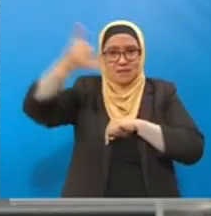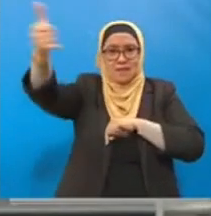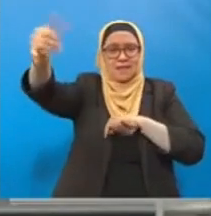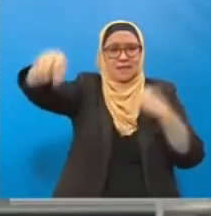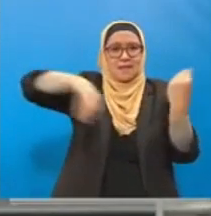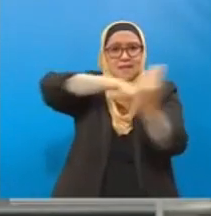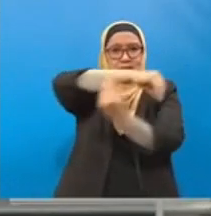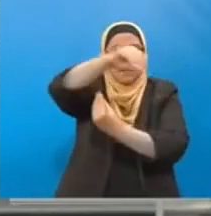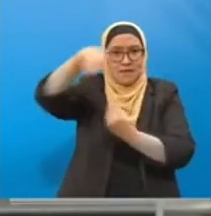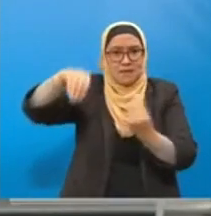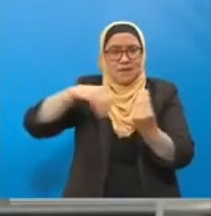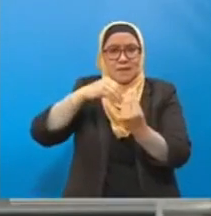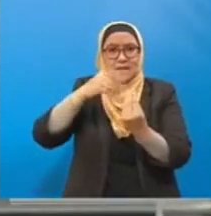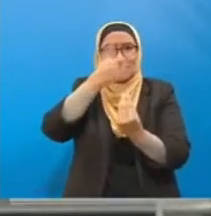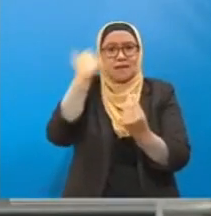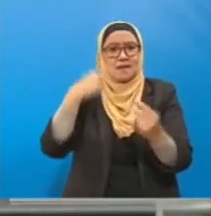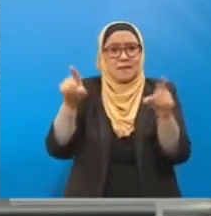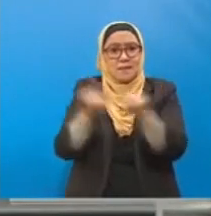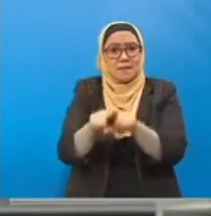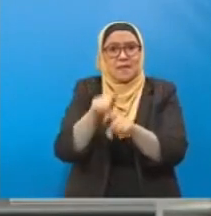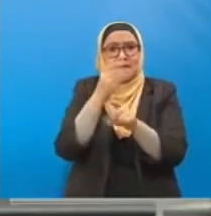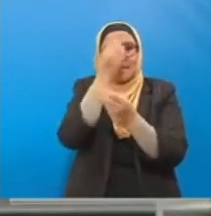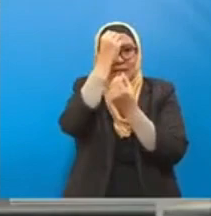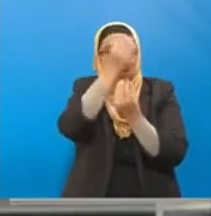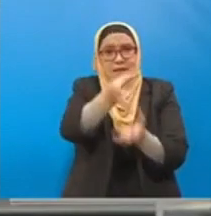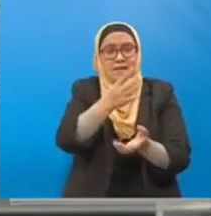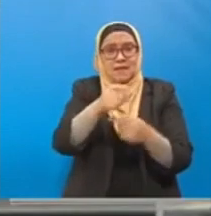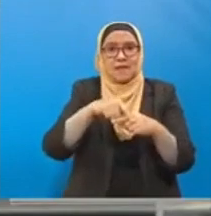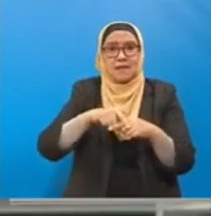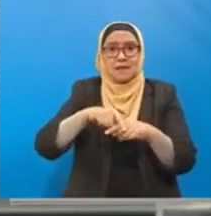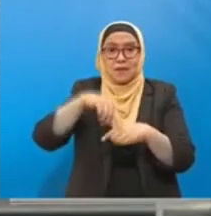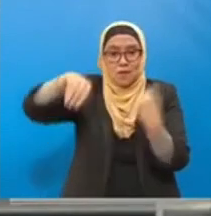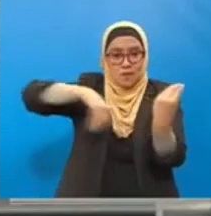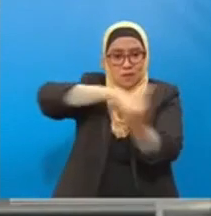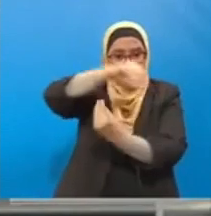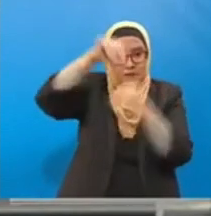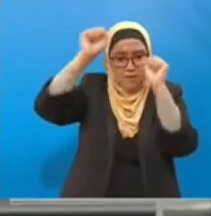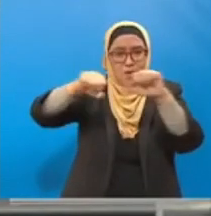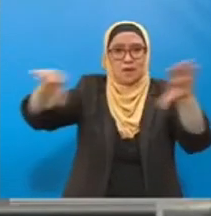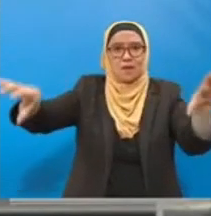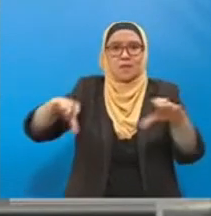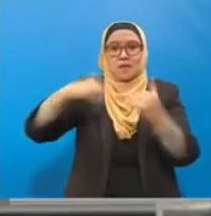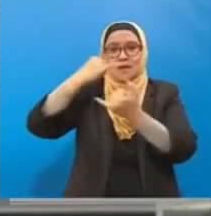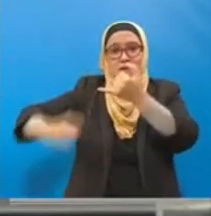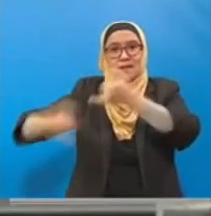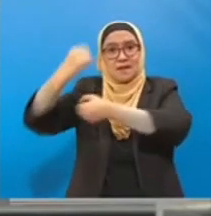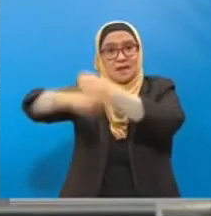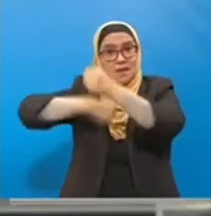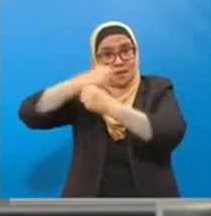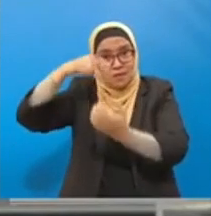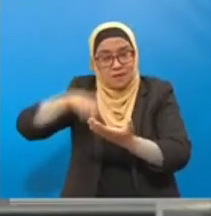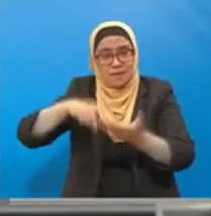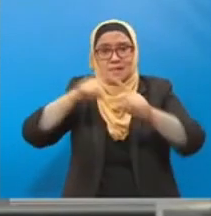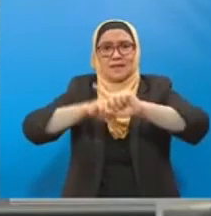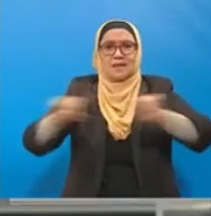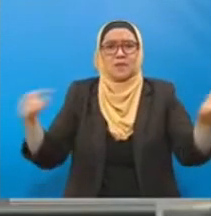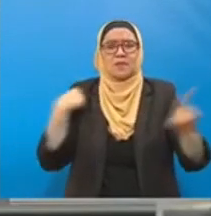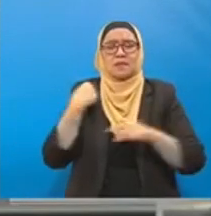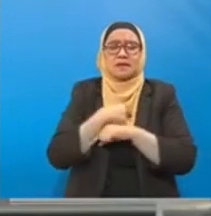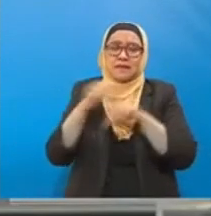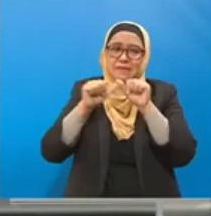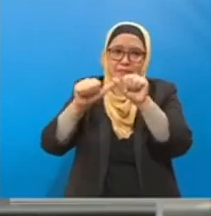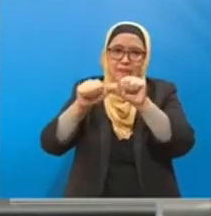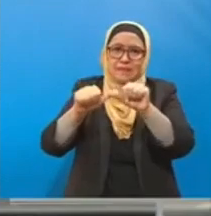bahawa Umrah boleh dilaksanakan pada penghujung tahun ini walaubagaimanapun kita masih lagi dalam rangka